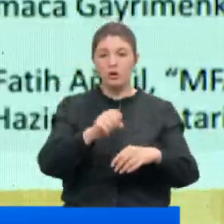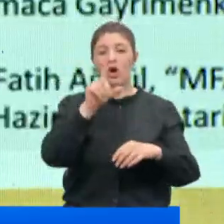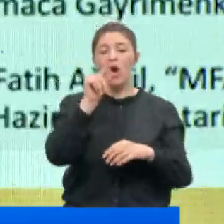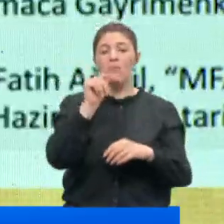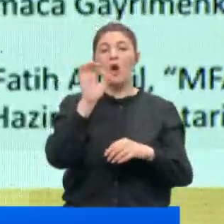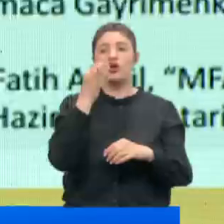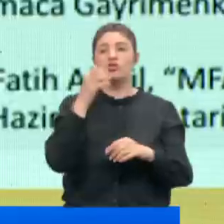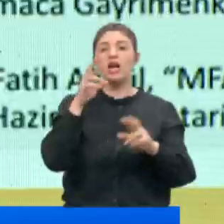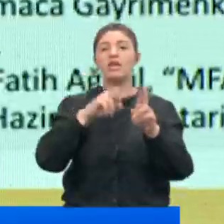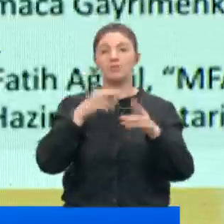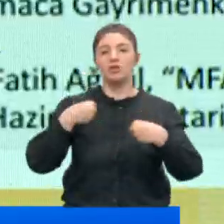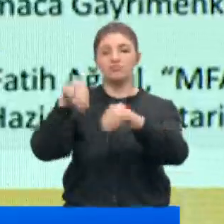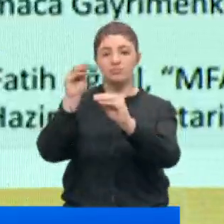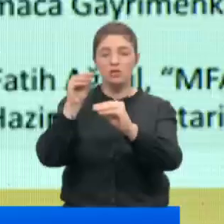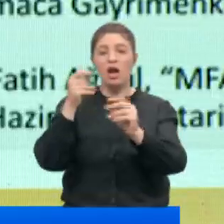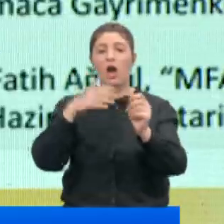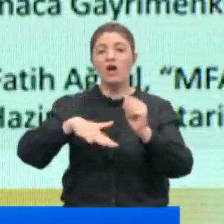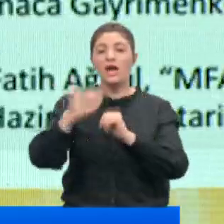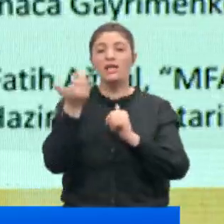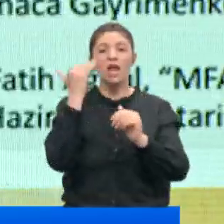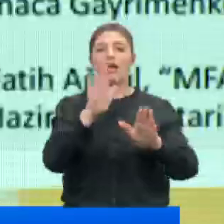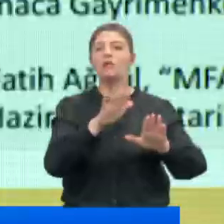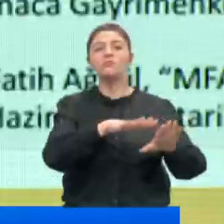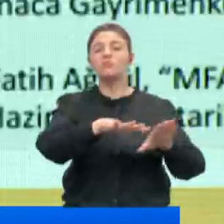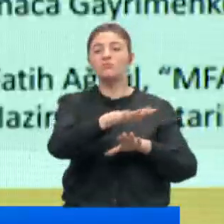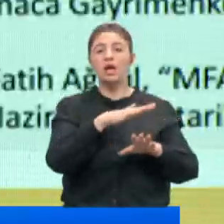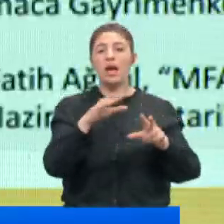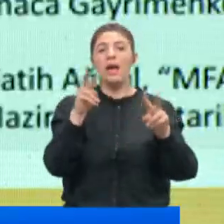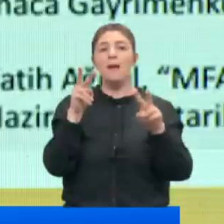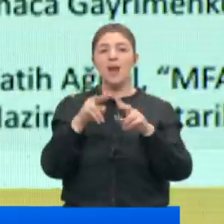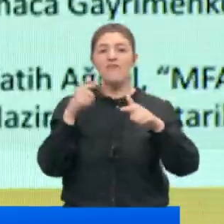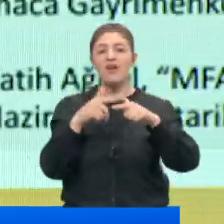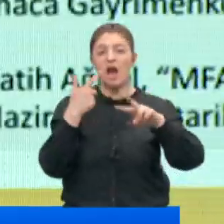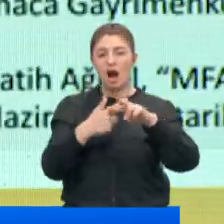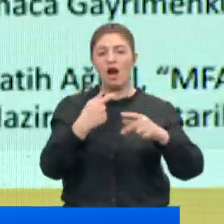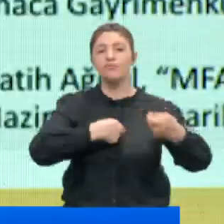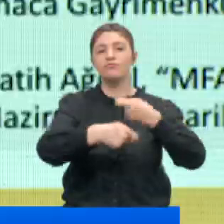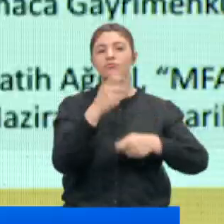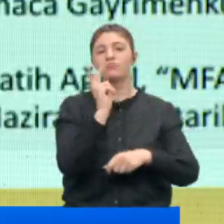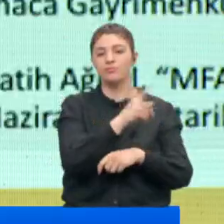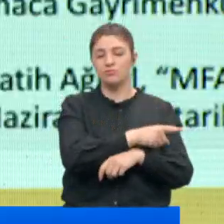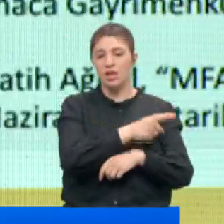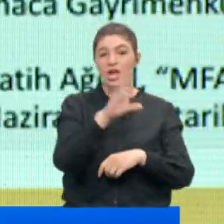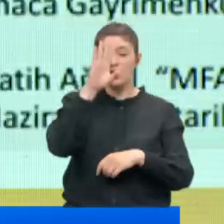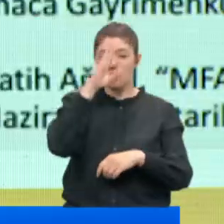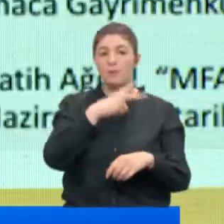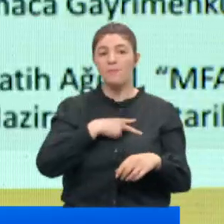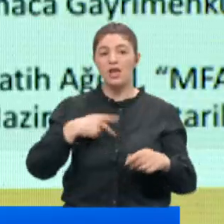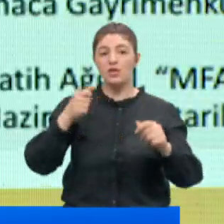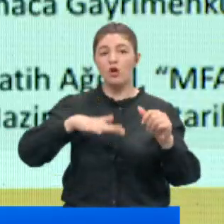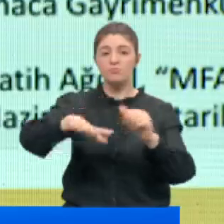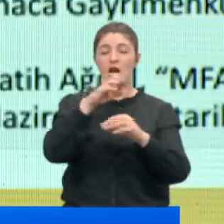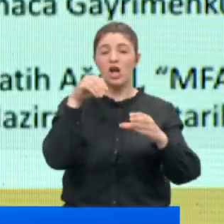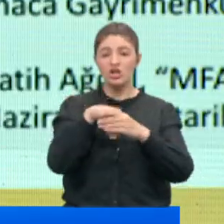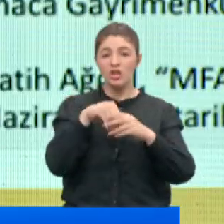ise Kiptaş'a satıyor. Arazinin geri kalanı ise MFA Gayrimenkul'e ait. İstanbul Belediyesi arazi